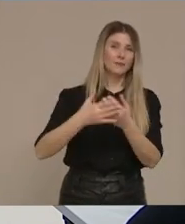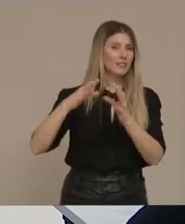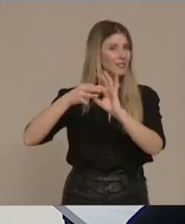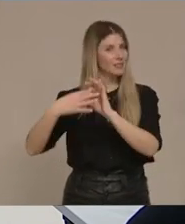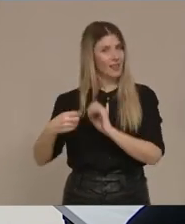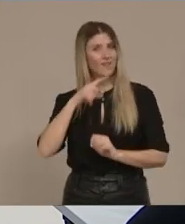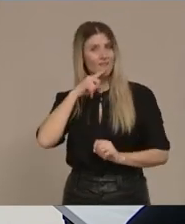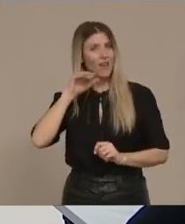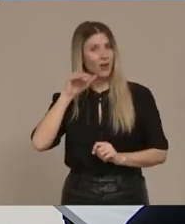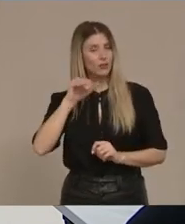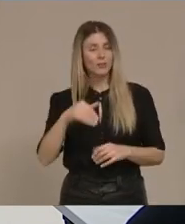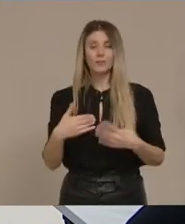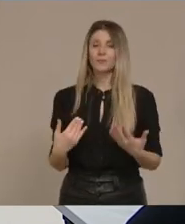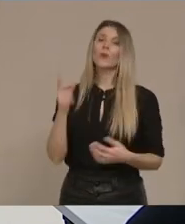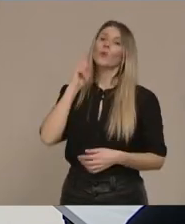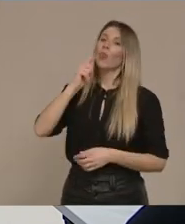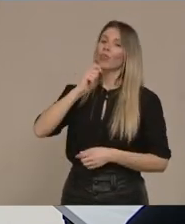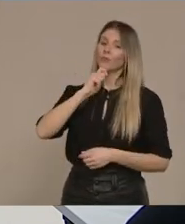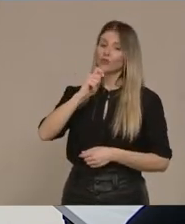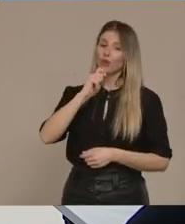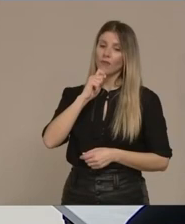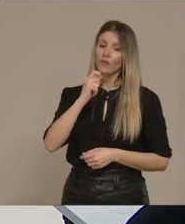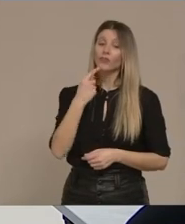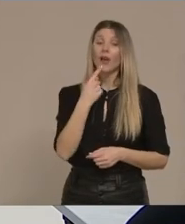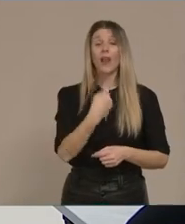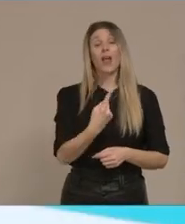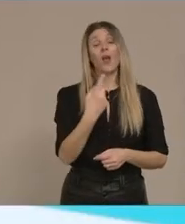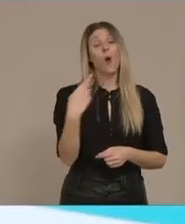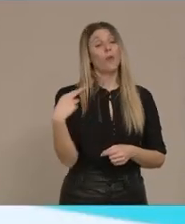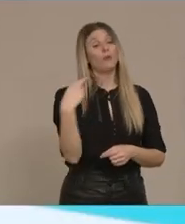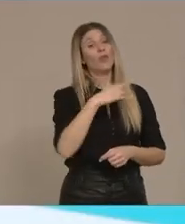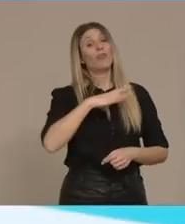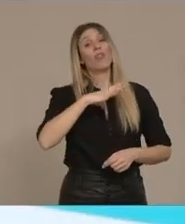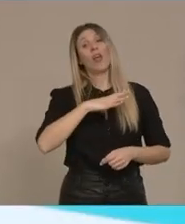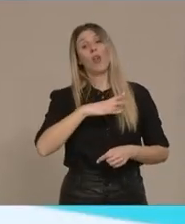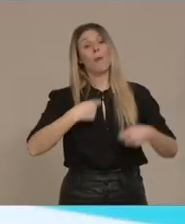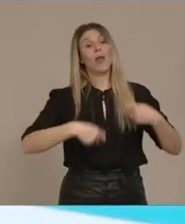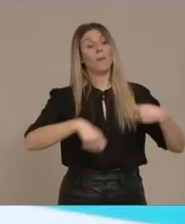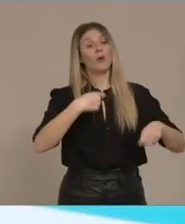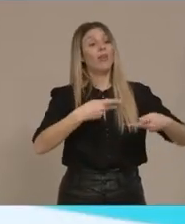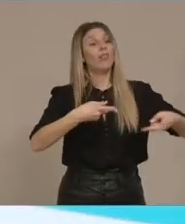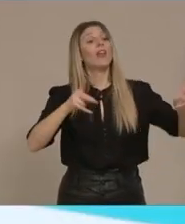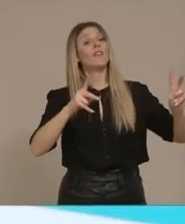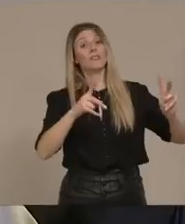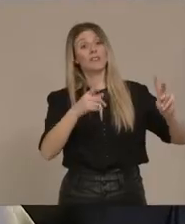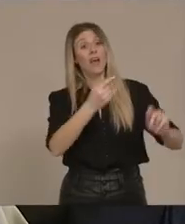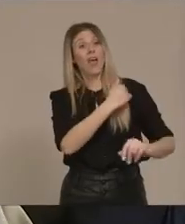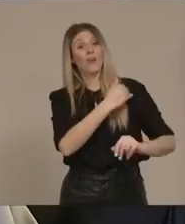Δεν θέλουμε να αφήσουμε κανέναν παραπονούμενο Έτσι